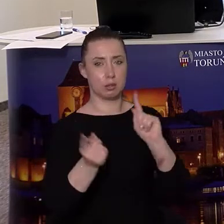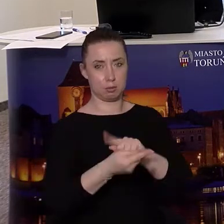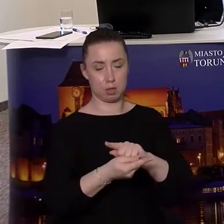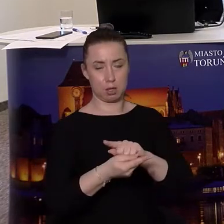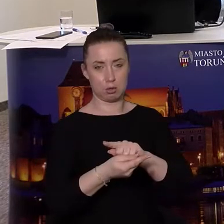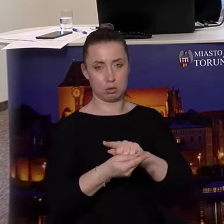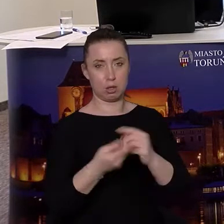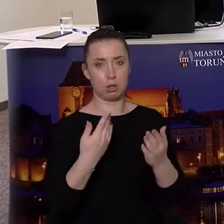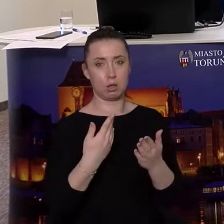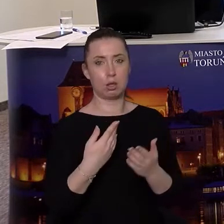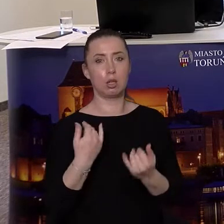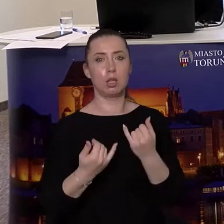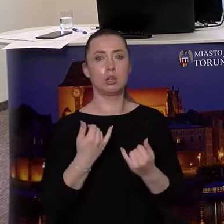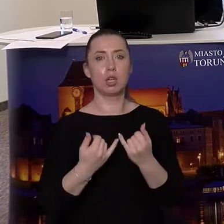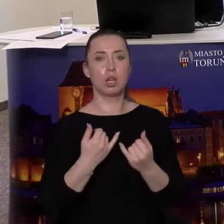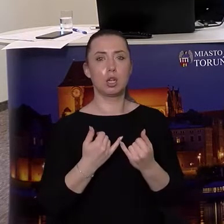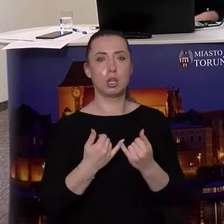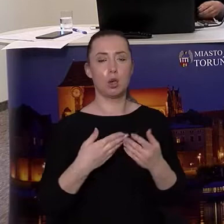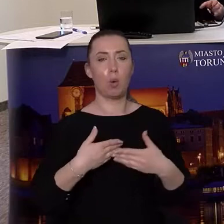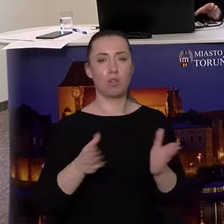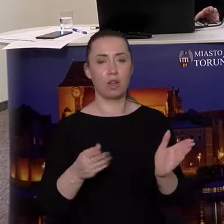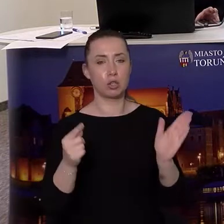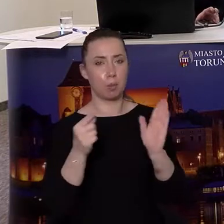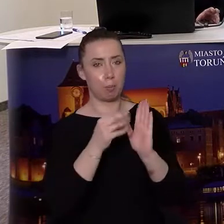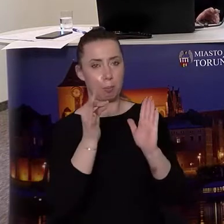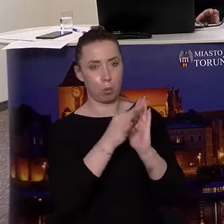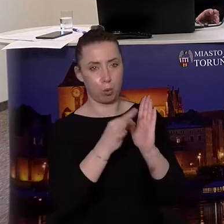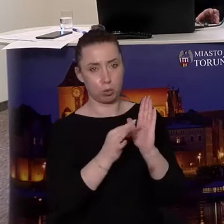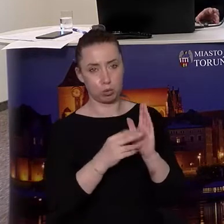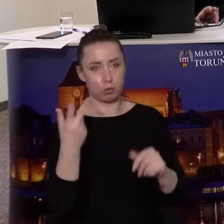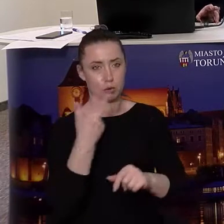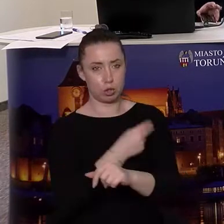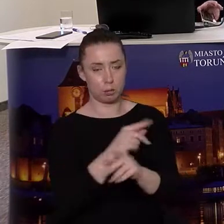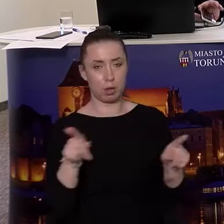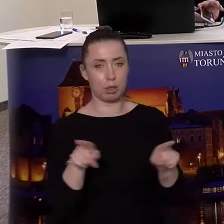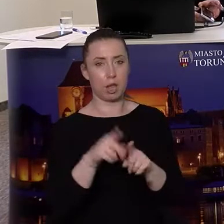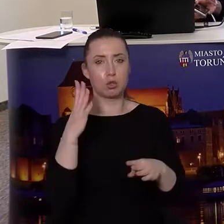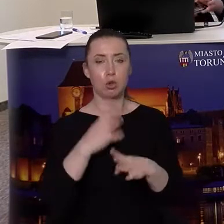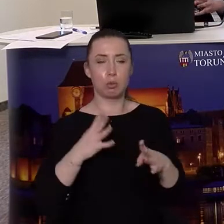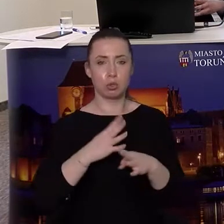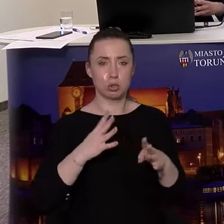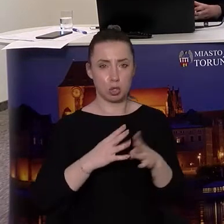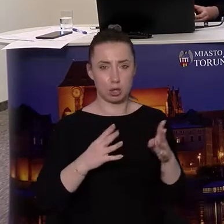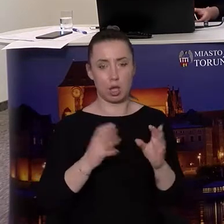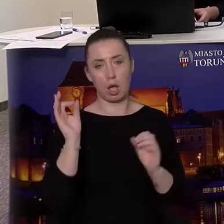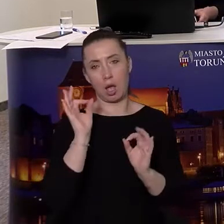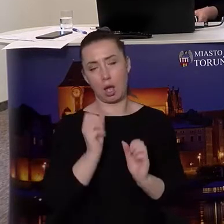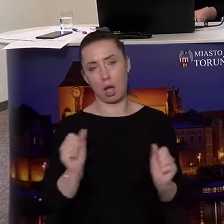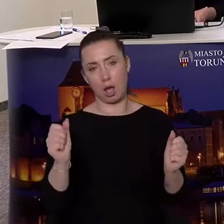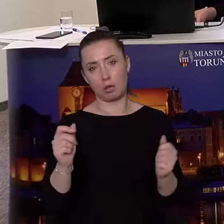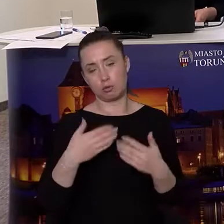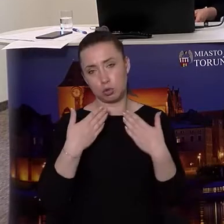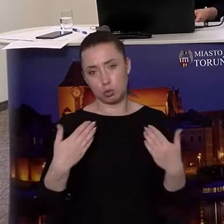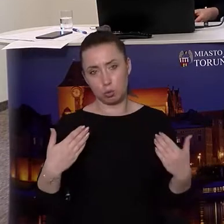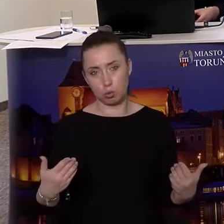godzinę zmienić. Także jeśli chodzi o otwarcie punktów czy obostrzenia, również te aktualizacje na naszej stronie staramy się na bieżąco dodawać.